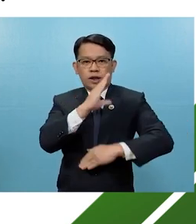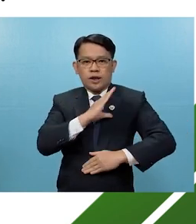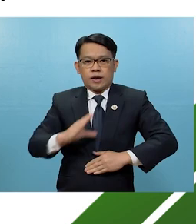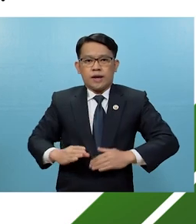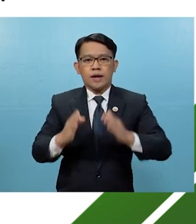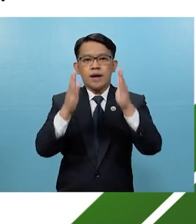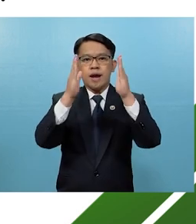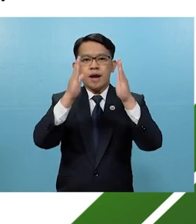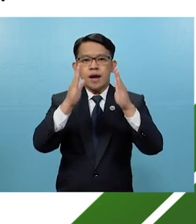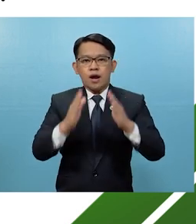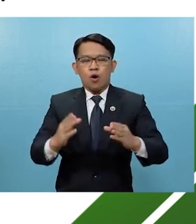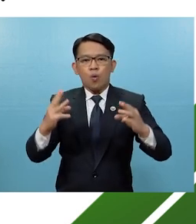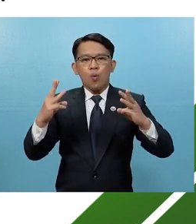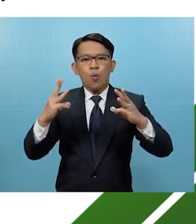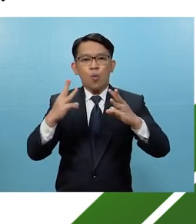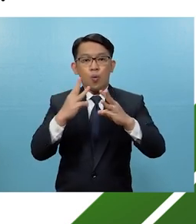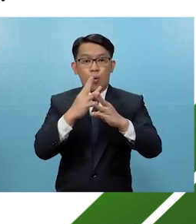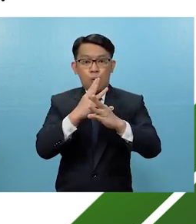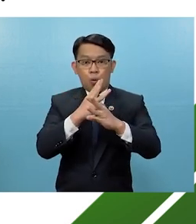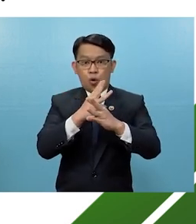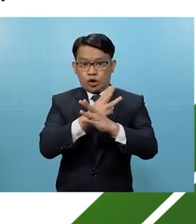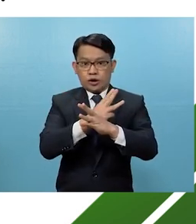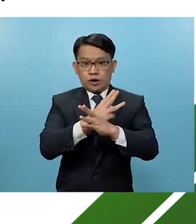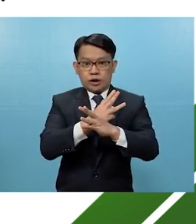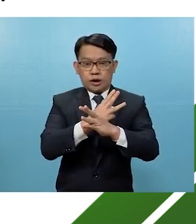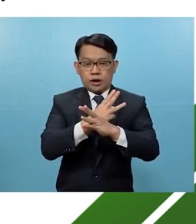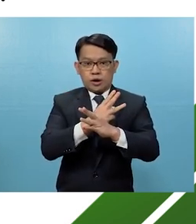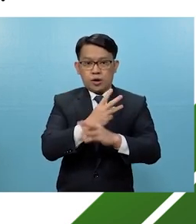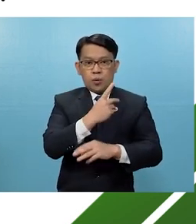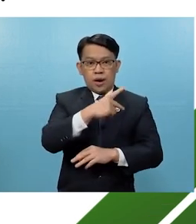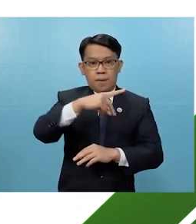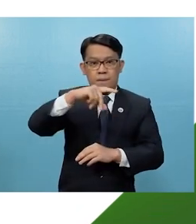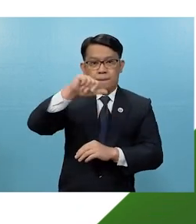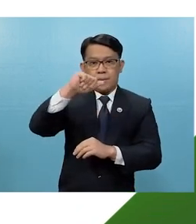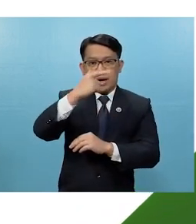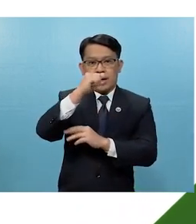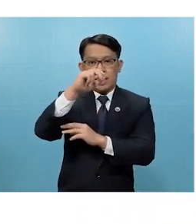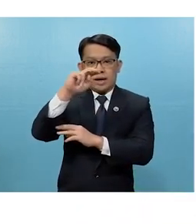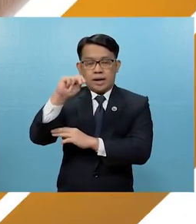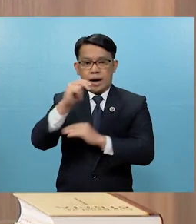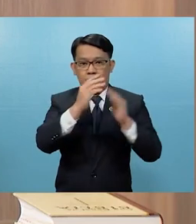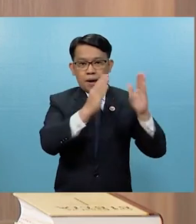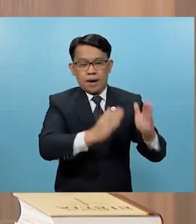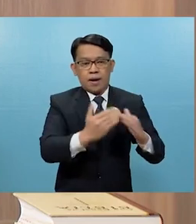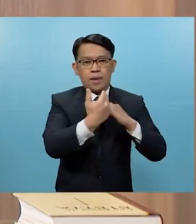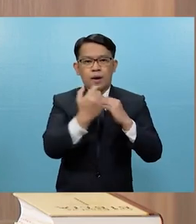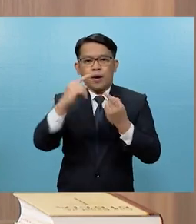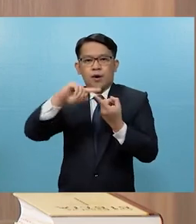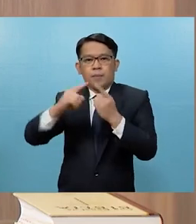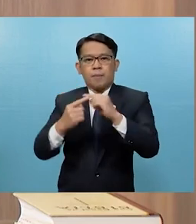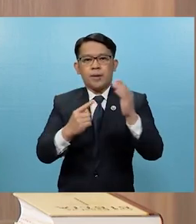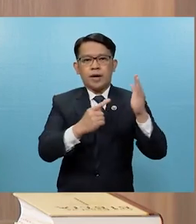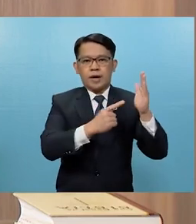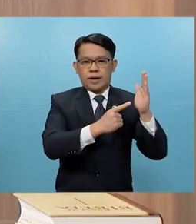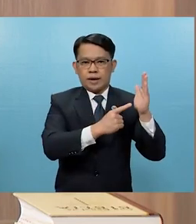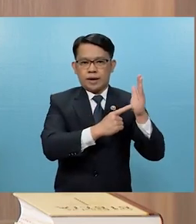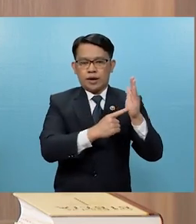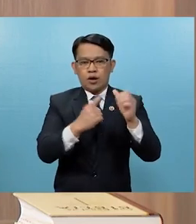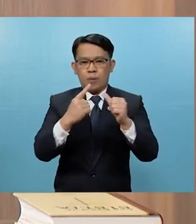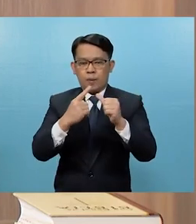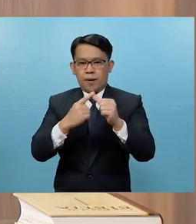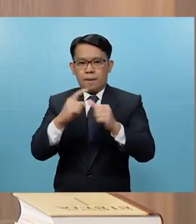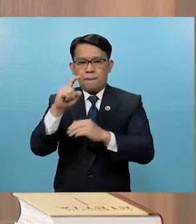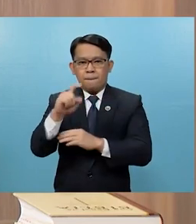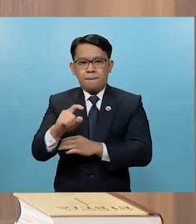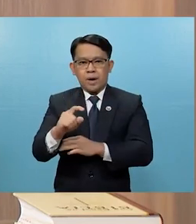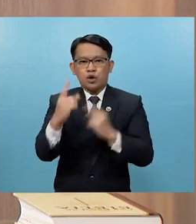kristyano, masahulpas niya sa isang pagano. Mga kaibigan, ito po ang isa sa mga pangunahing